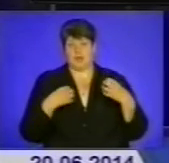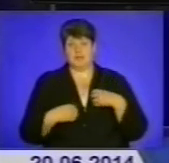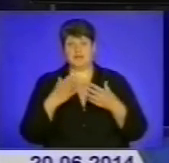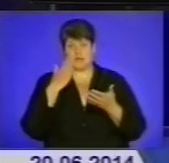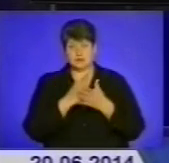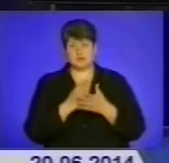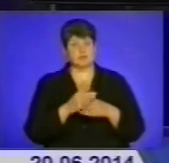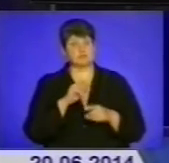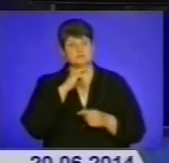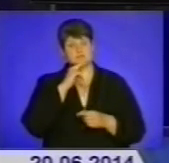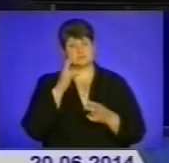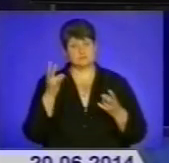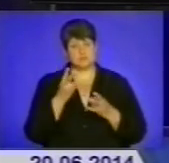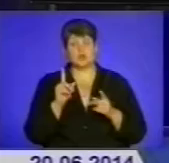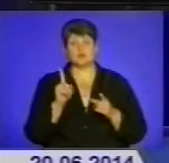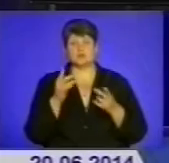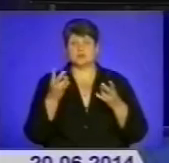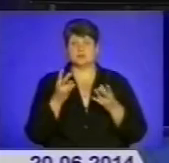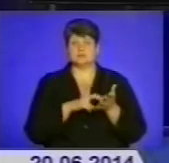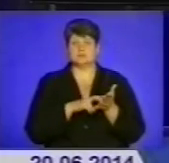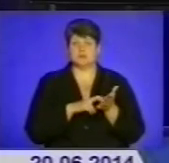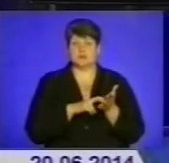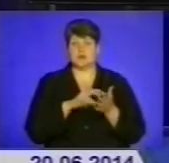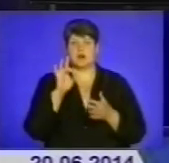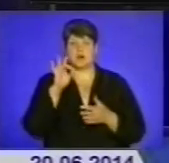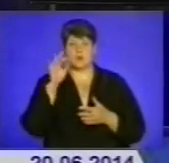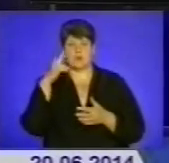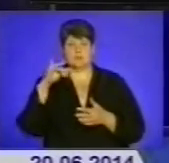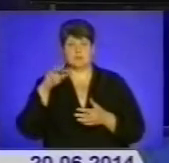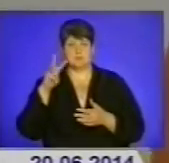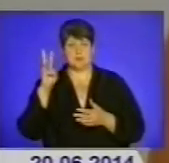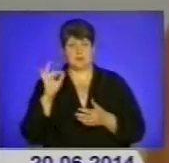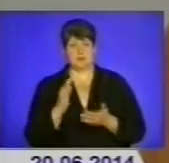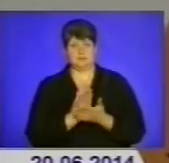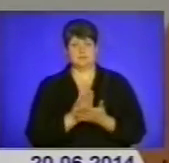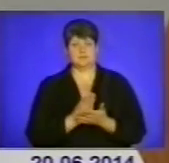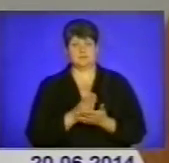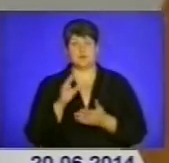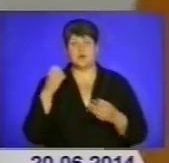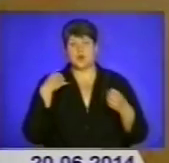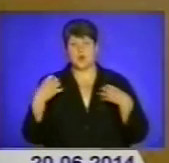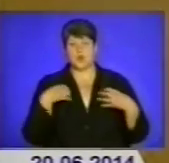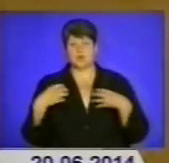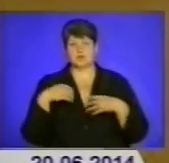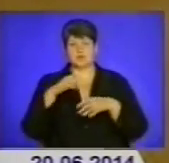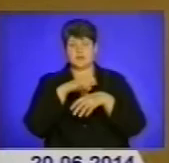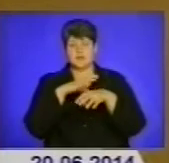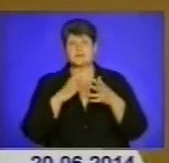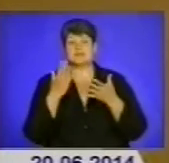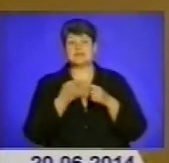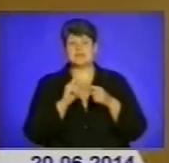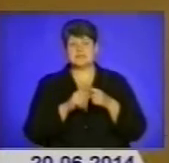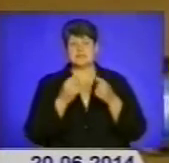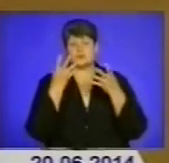Чого слід боятися і яку небезпеку несуть родимки, цікавилися наші кореспонденти. Родимки або небуси – це звичайні